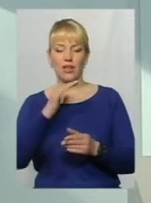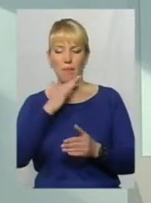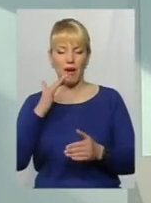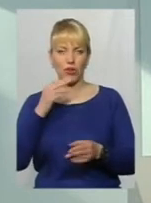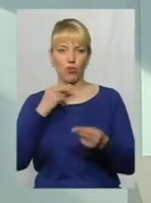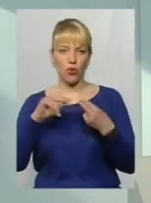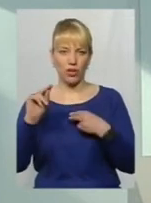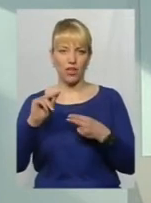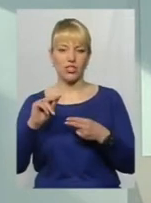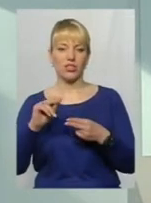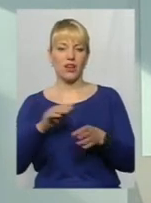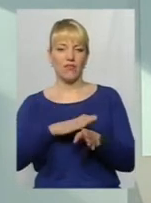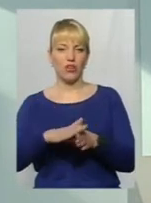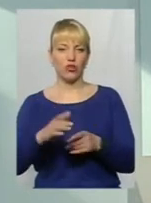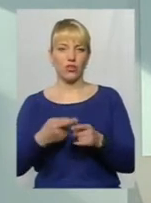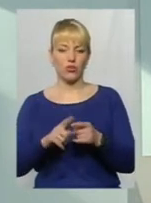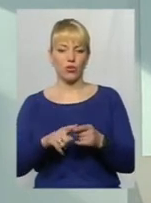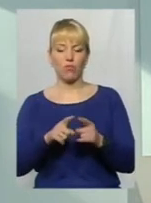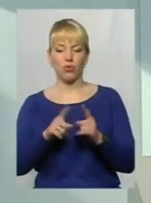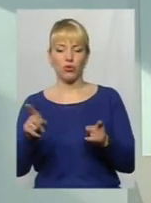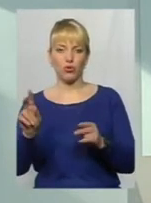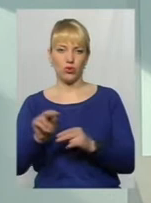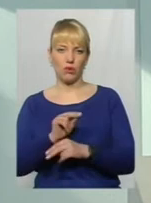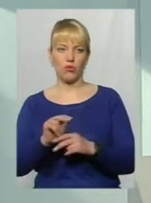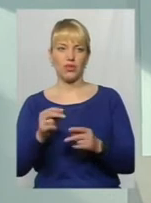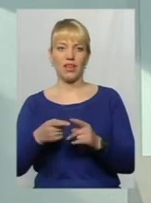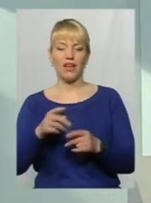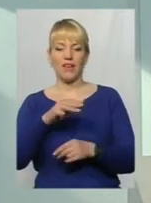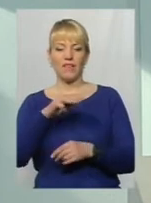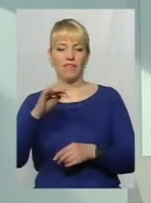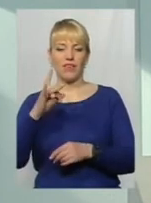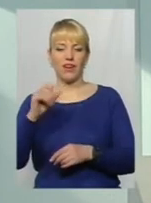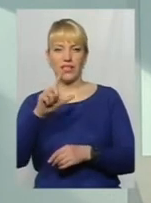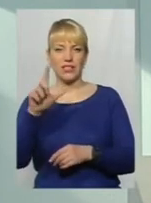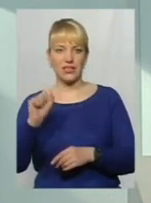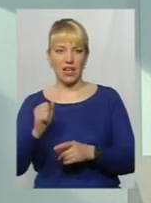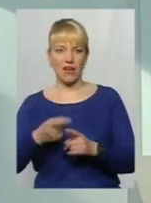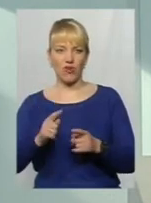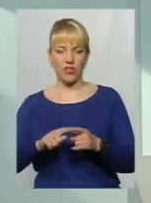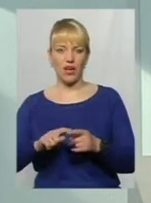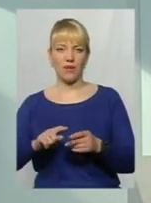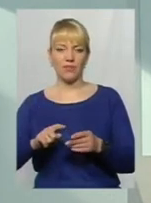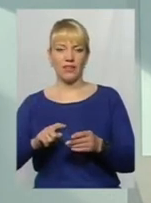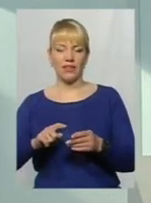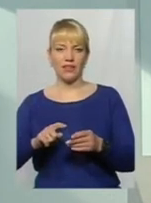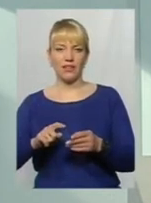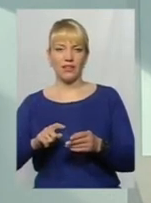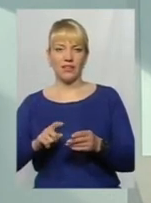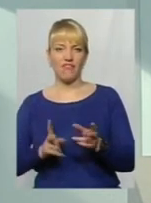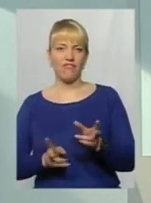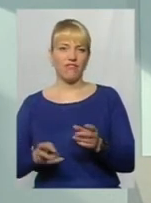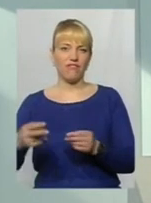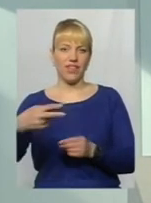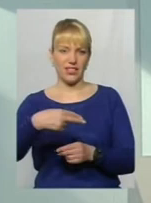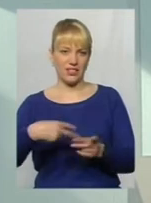виконання даного поточного ремонту. Це фриза вирізає, там місце,